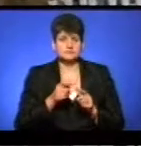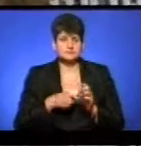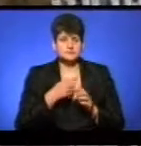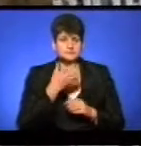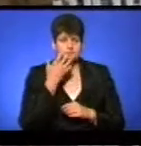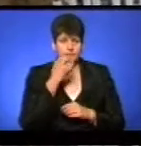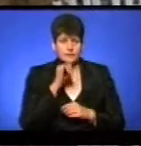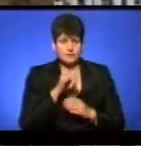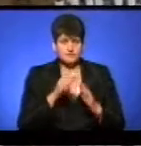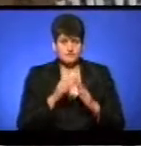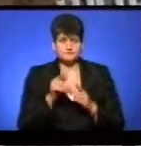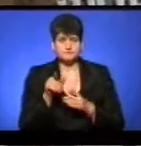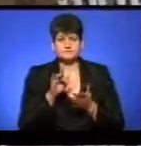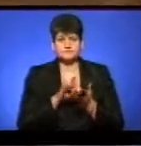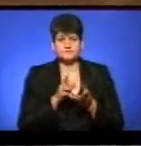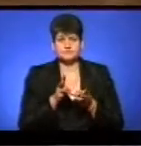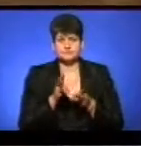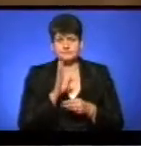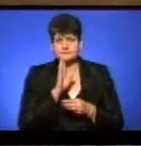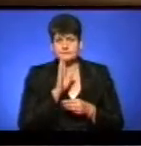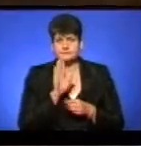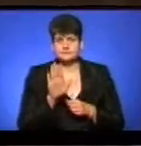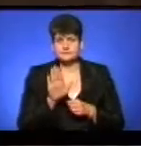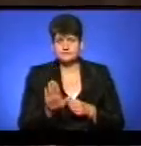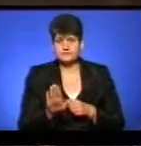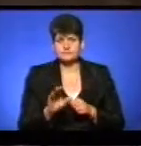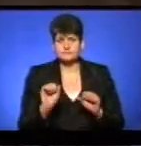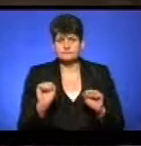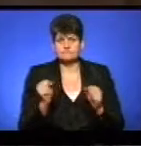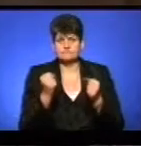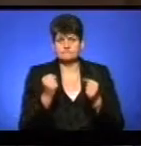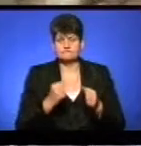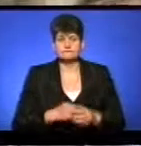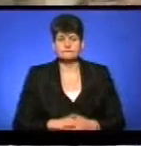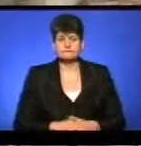квартирі централізоване опалення. Дівчина торкається до батареї, каже, холодна.